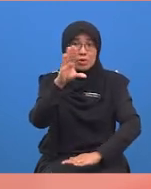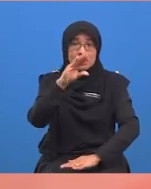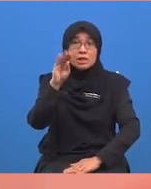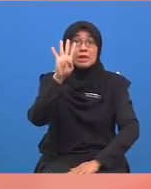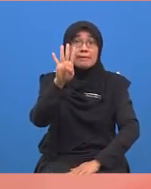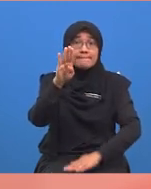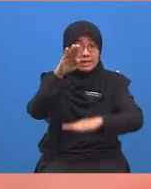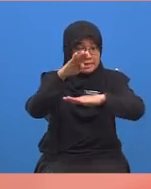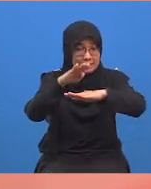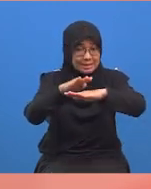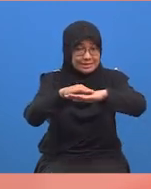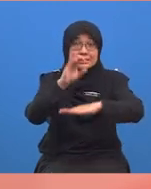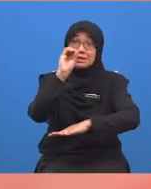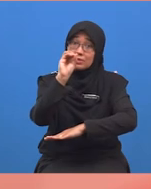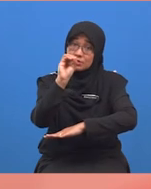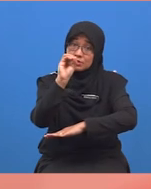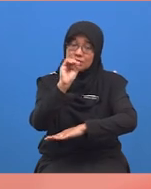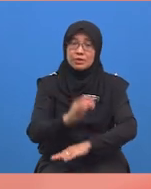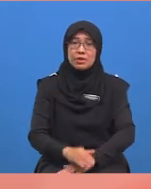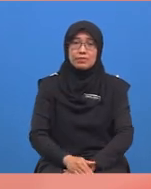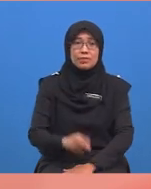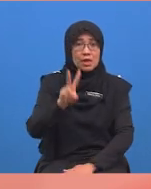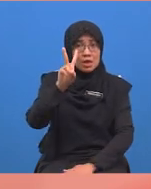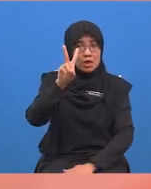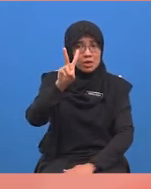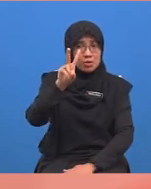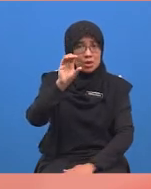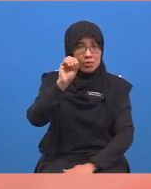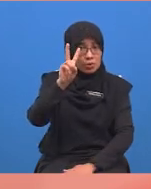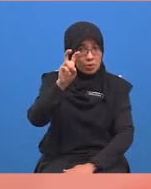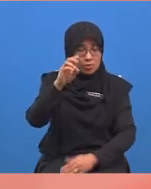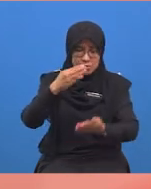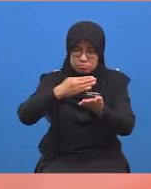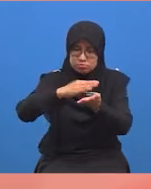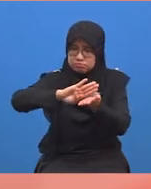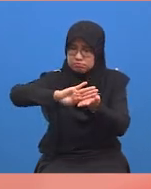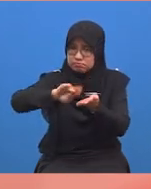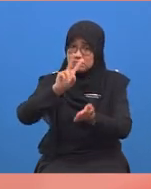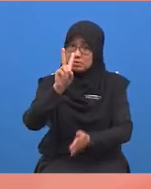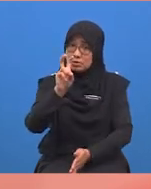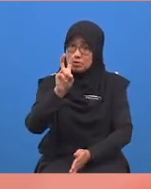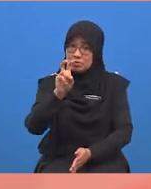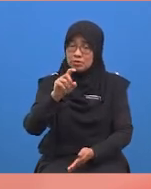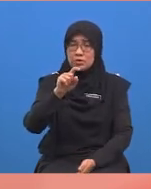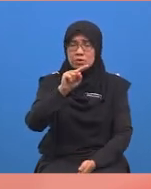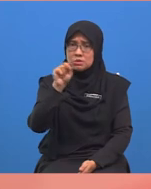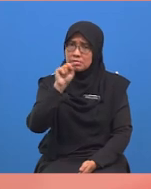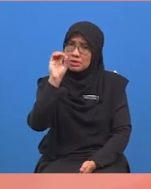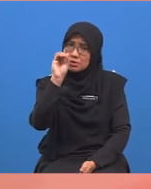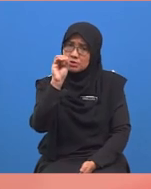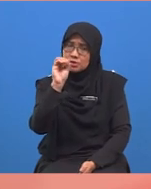sifar meter. Dua puluh tolak dua puluh sama dengan sifar. Manakala,